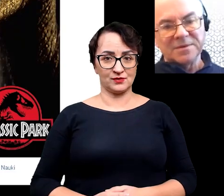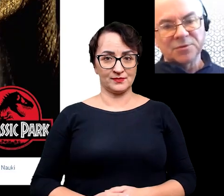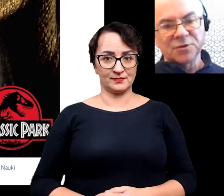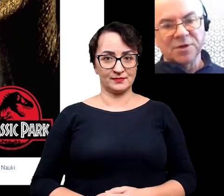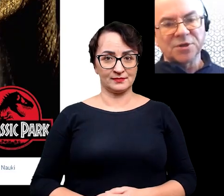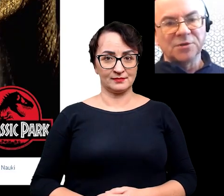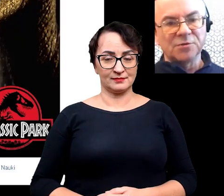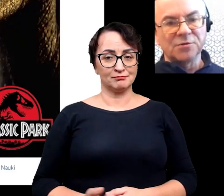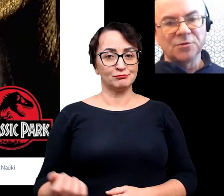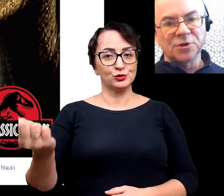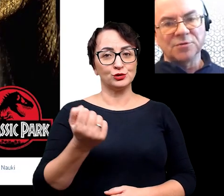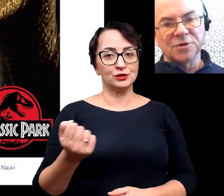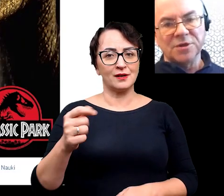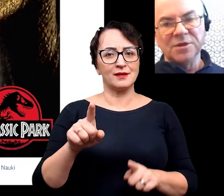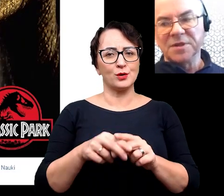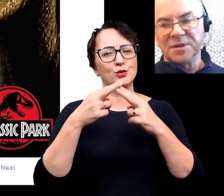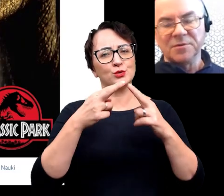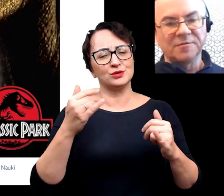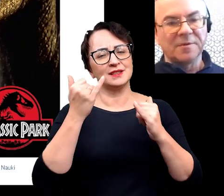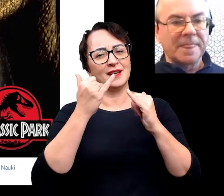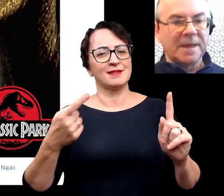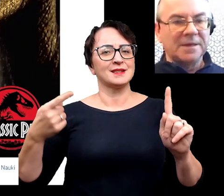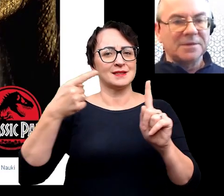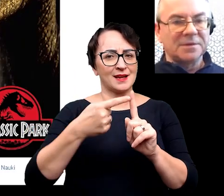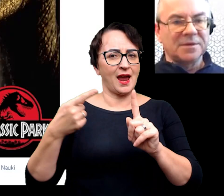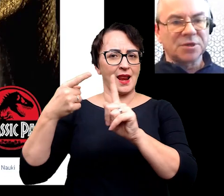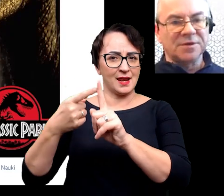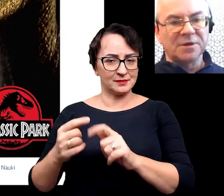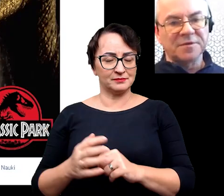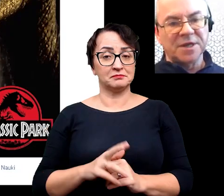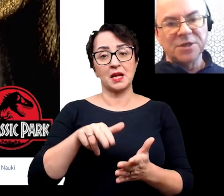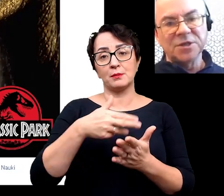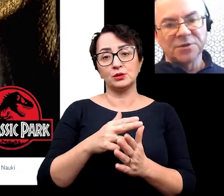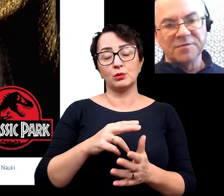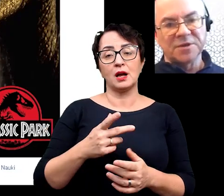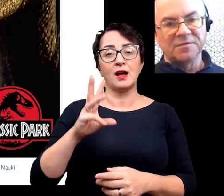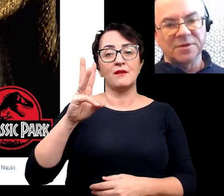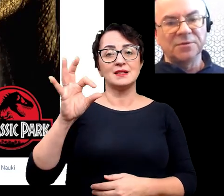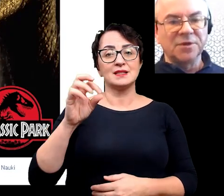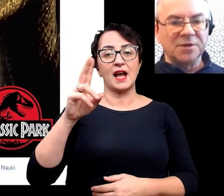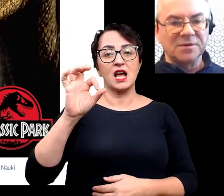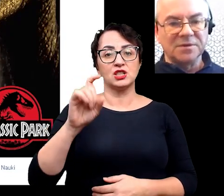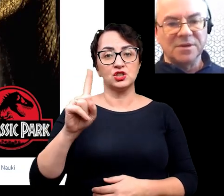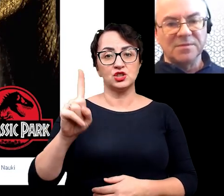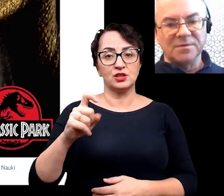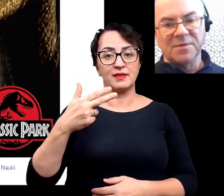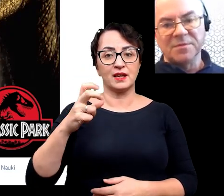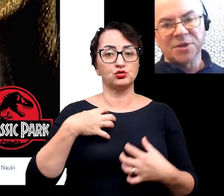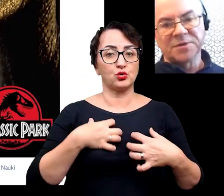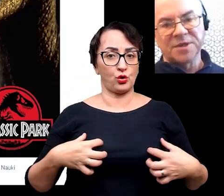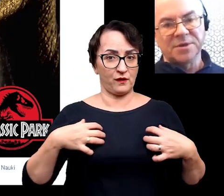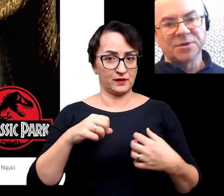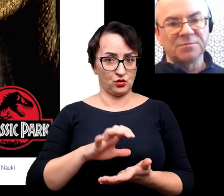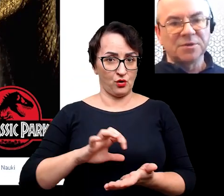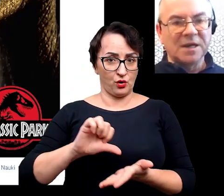Skamieniałości służą jeszcze do dużo różnych innych celów, na przykład jako wskaźniki środowiskowe. No tutaj nie